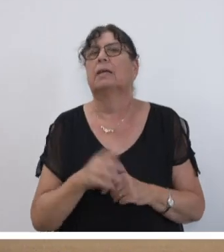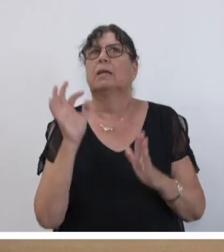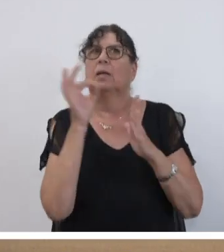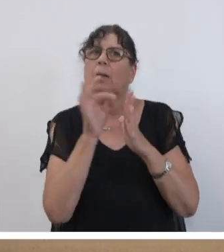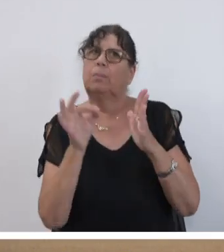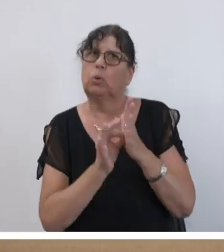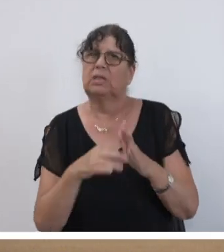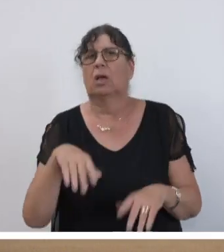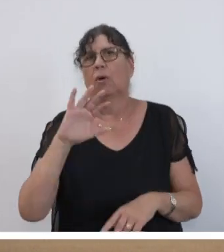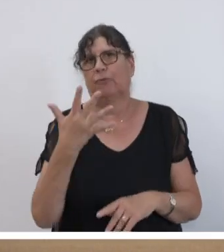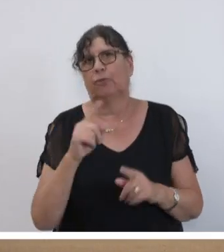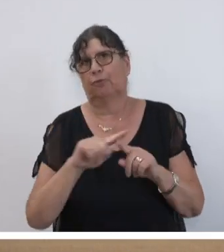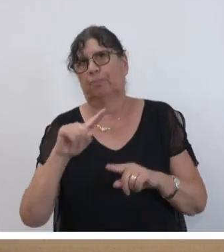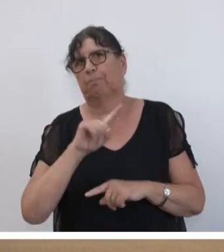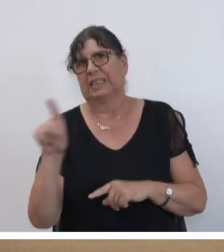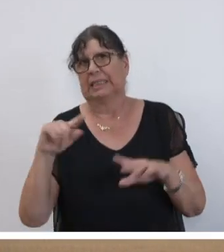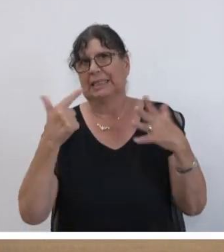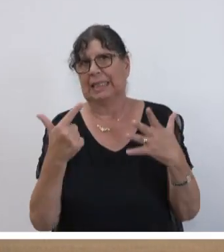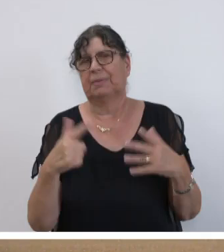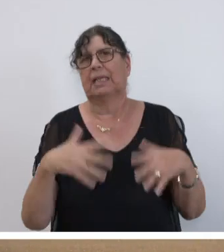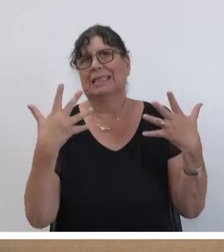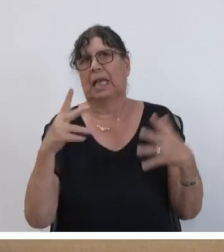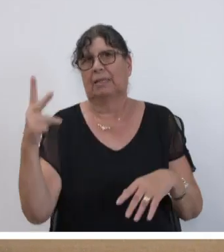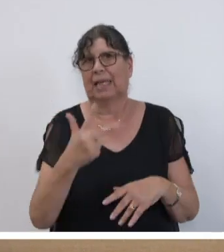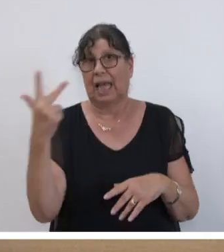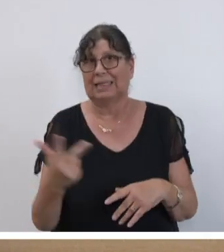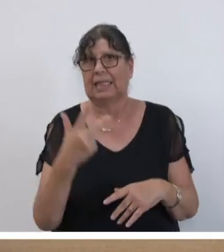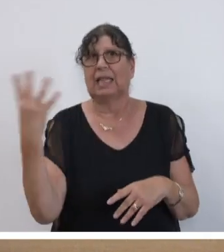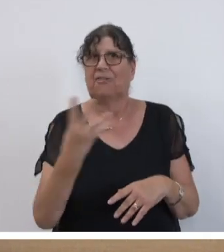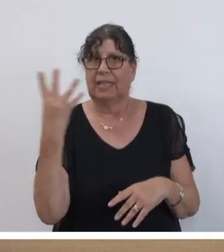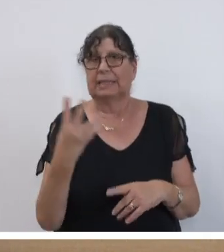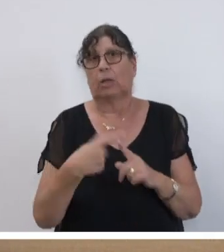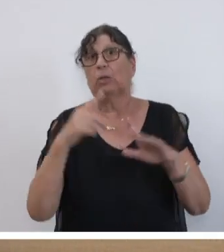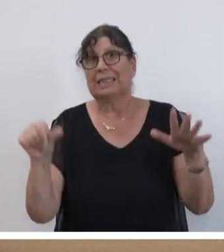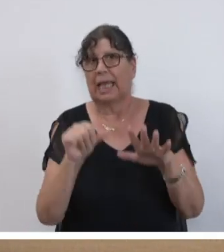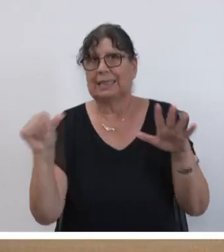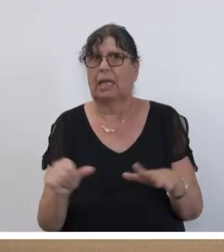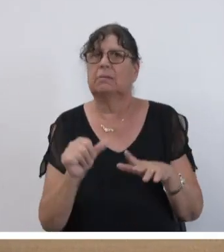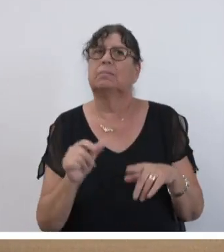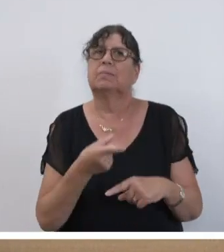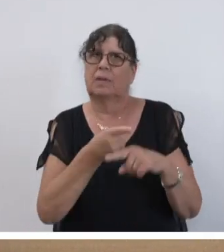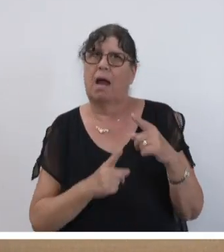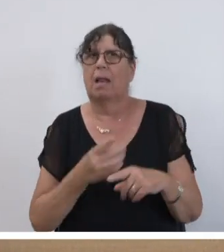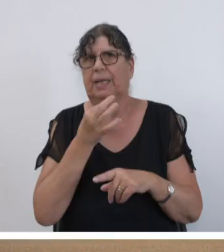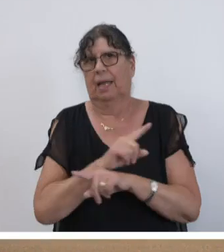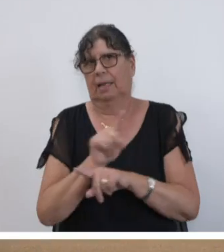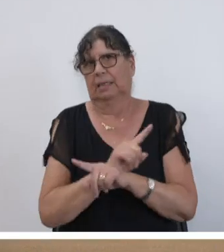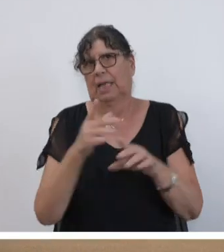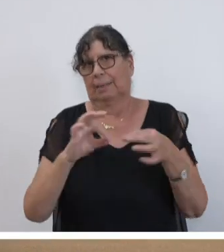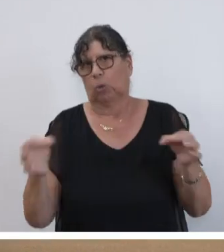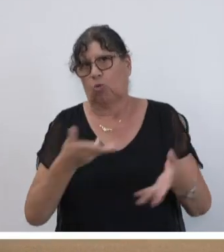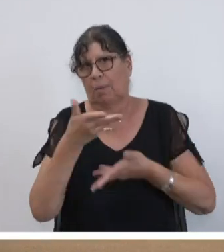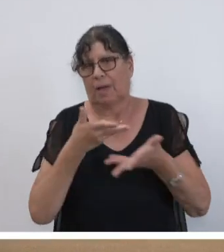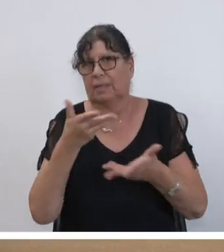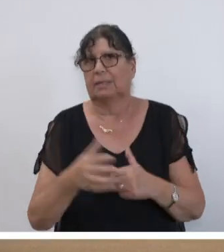Tagesordnungspunkte 5 bis 7, 10 und 13, 14 und 16 werden jeweils in einem halben Redezeitmodul